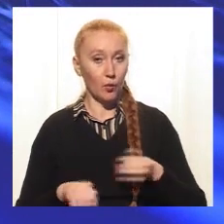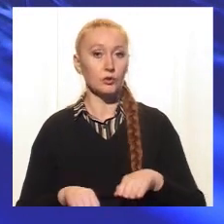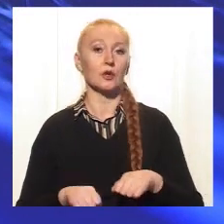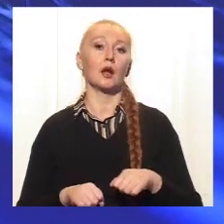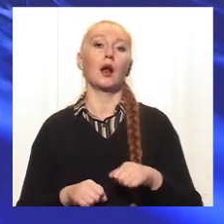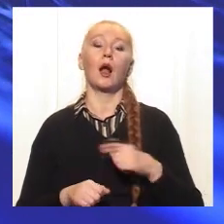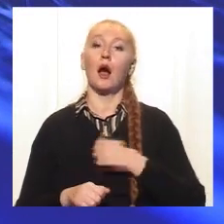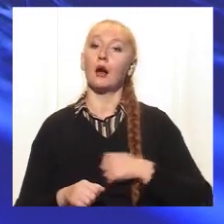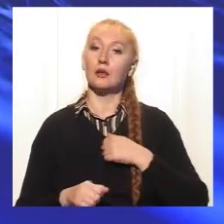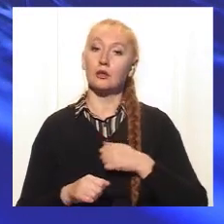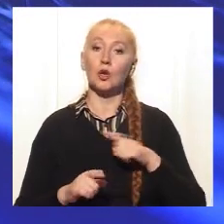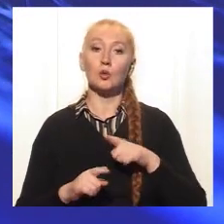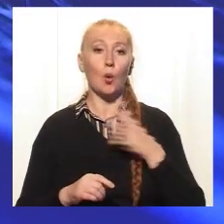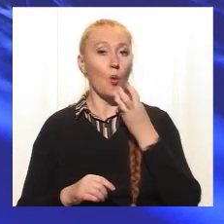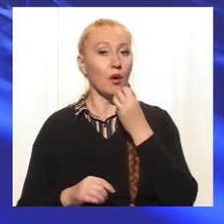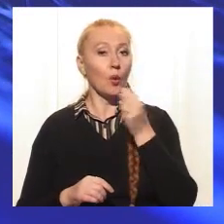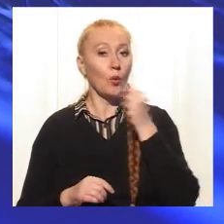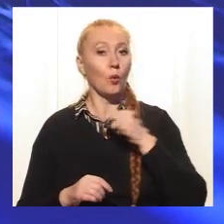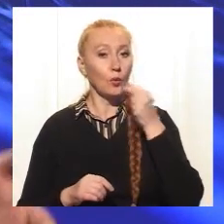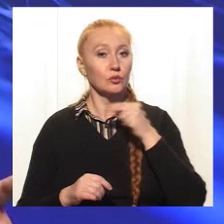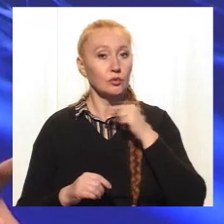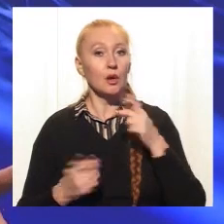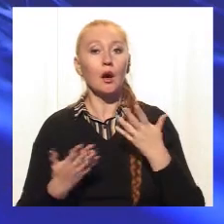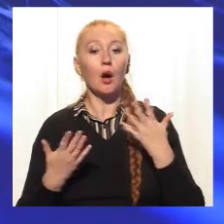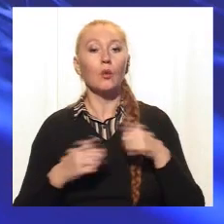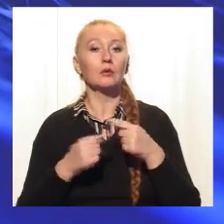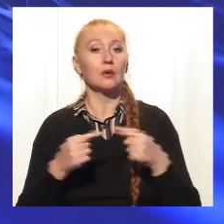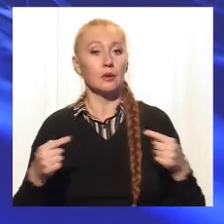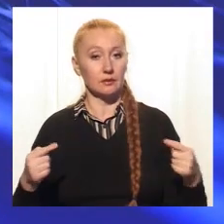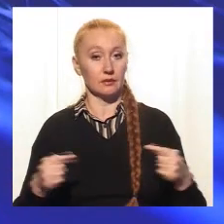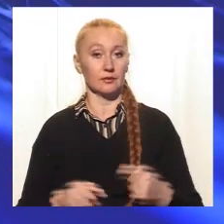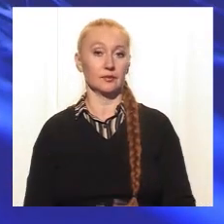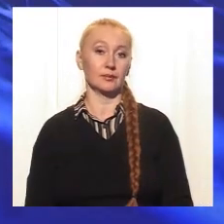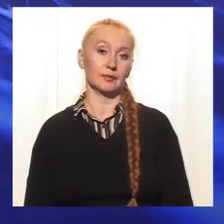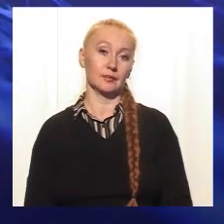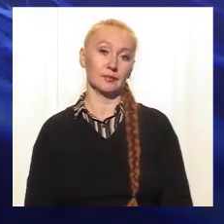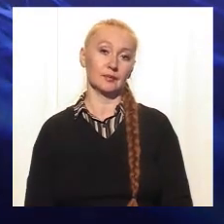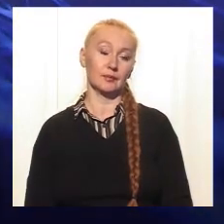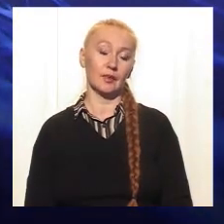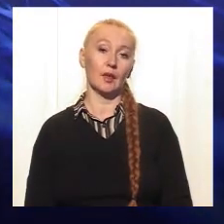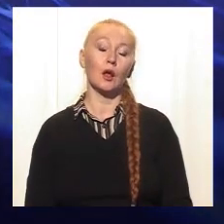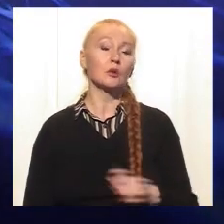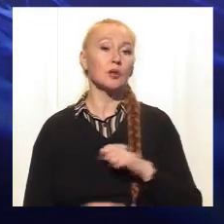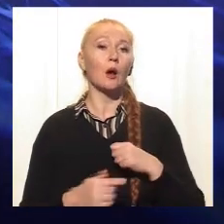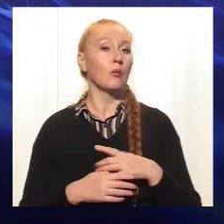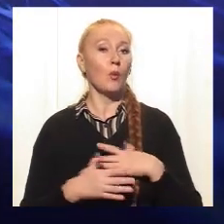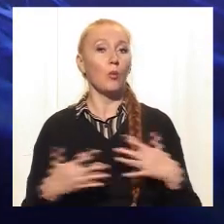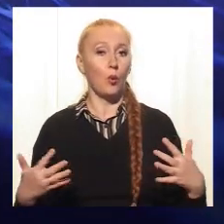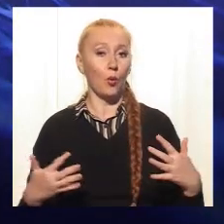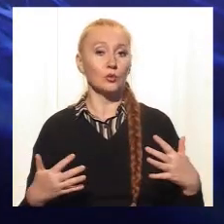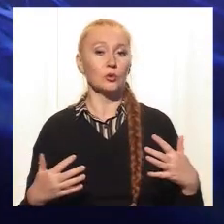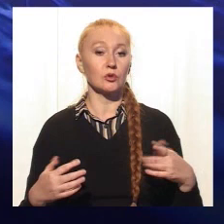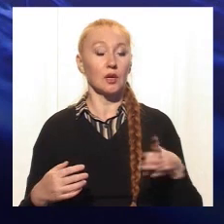бути агресія до їжі, наприклад, чи до якихось речей. Найчастіший варіант, з яким я